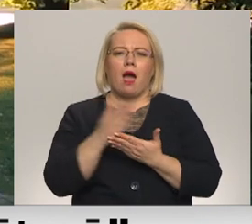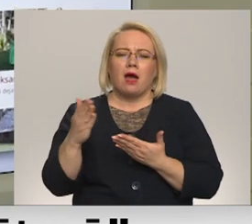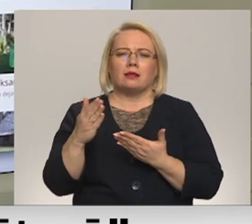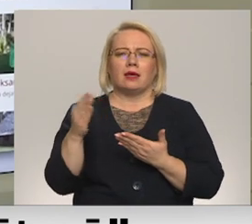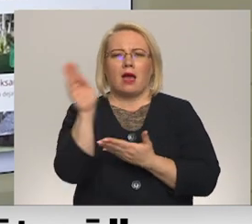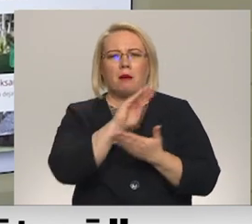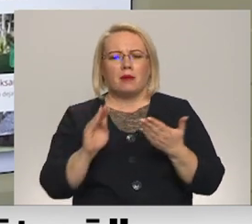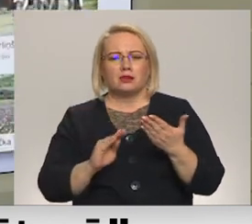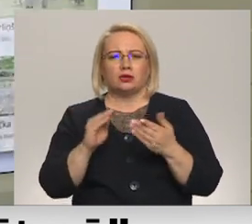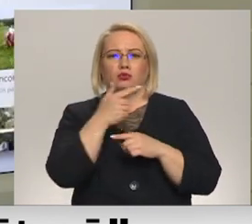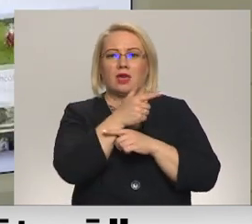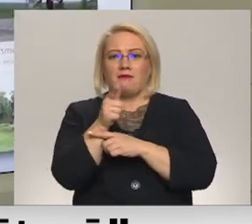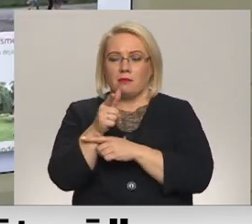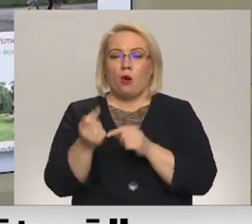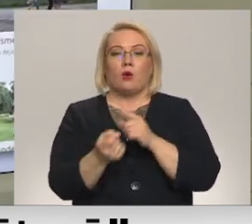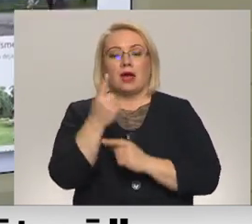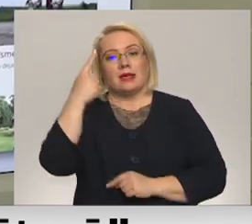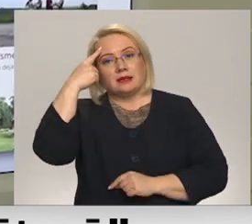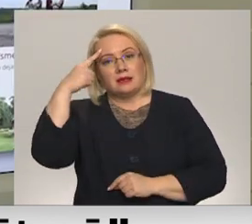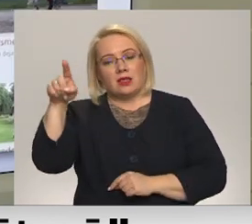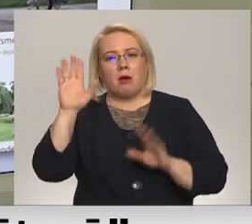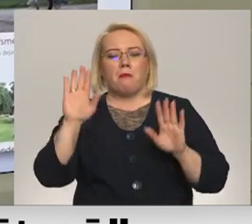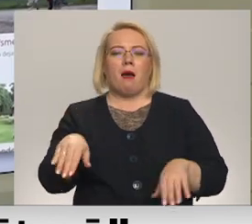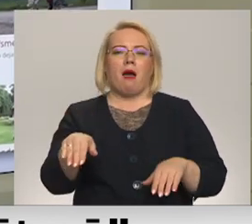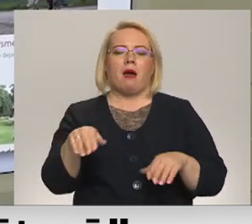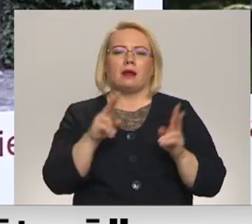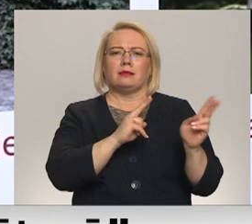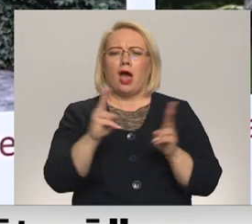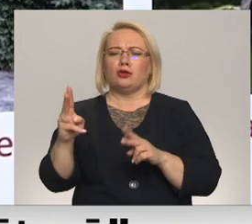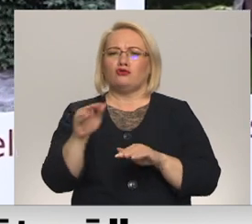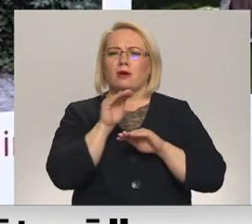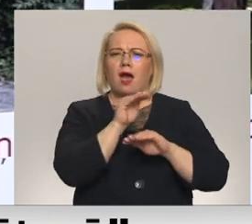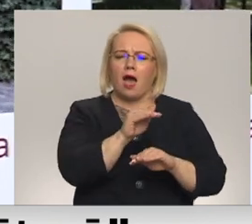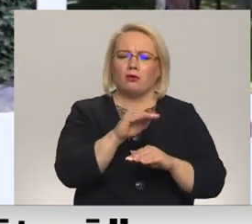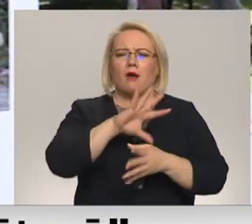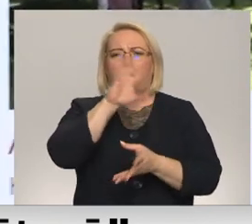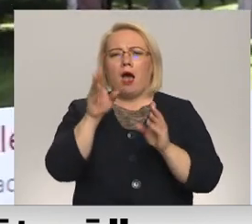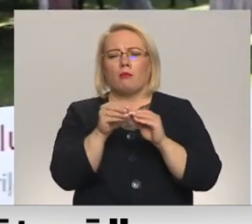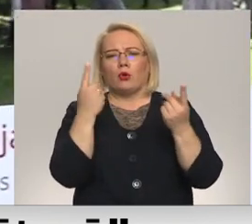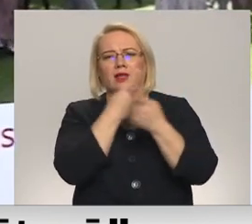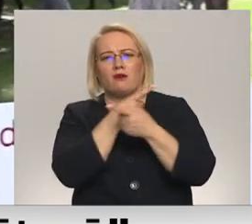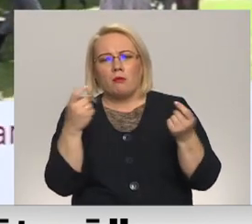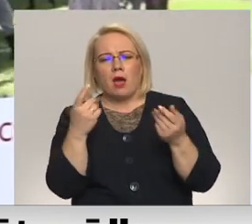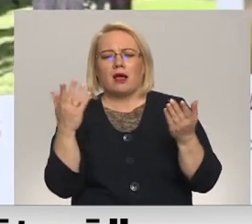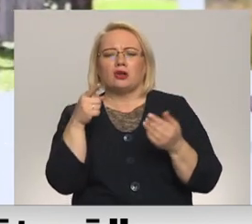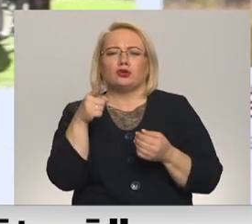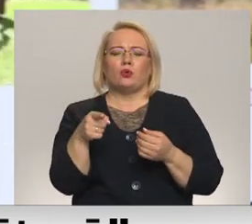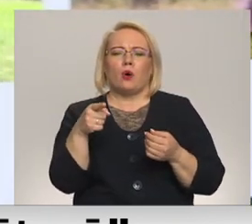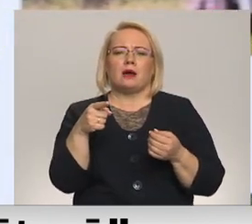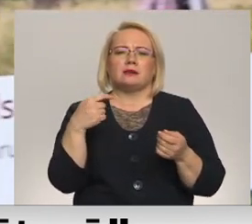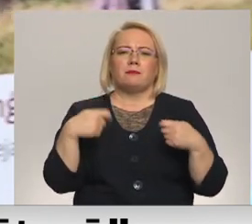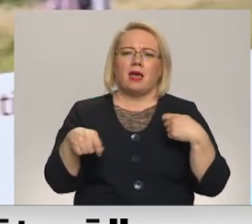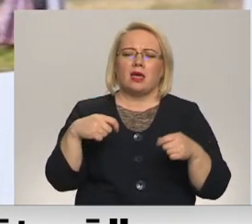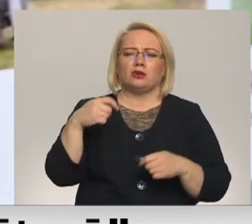iefilmēts. Tad arī radās ideja par daņģu krātuvi, apkopojot informāciju gan par cilvēkiem, kuri tos spēlējuši pēdējos 20-30